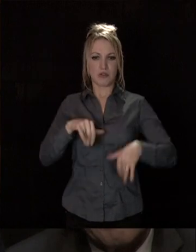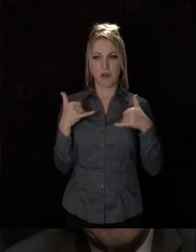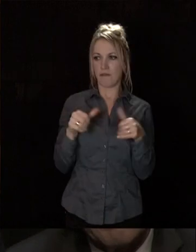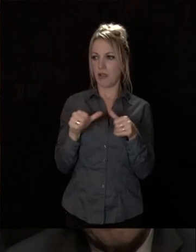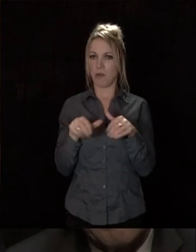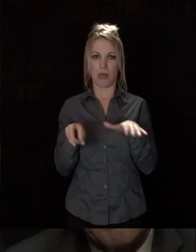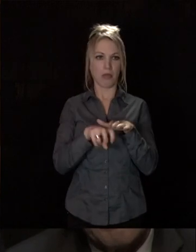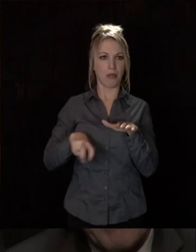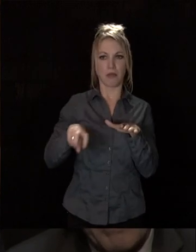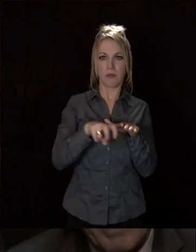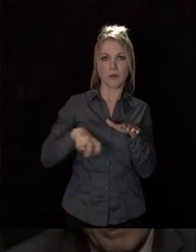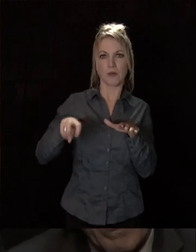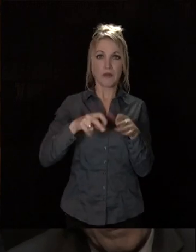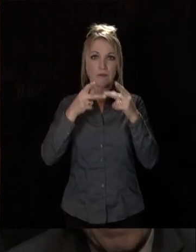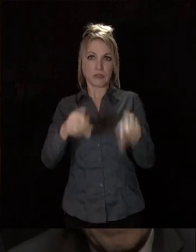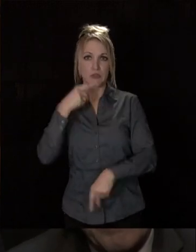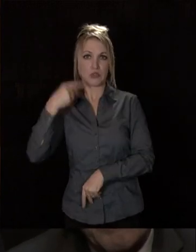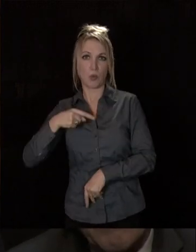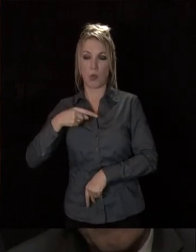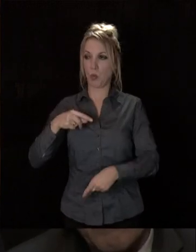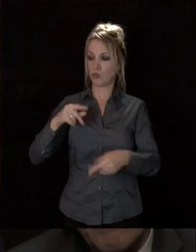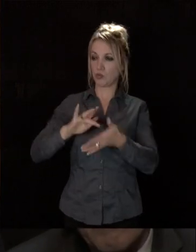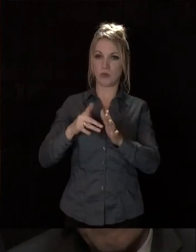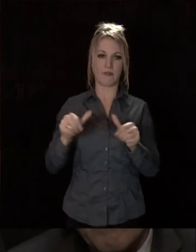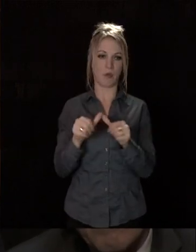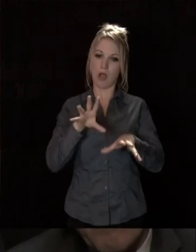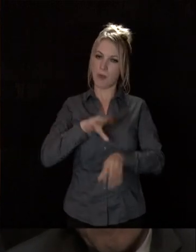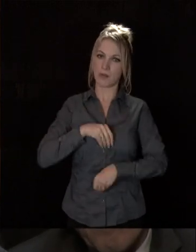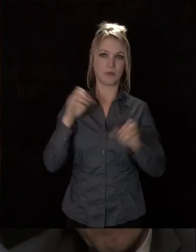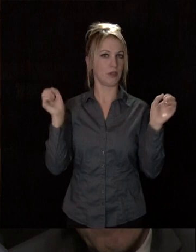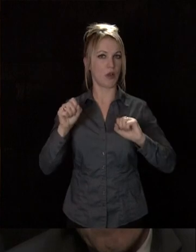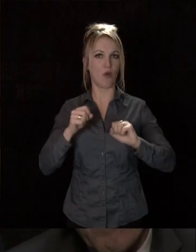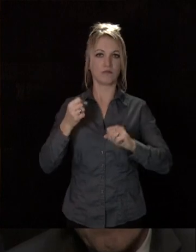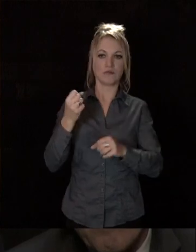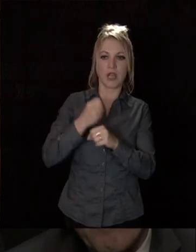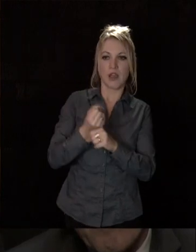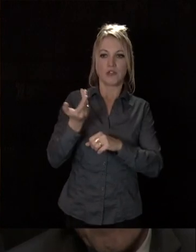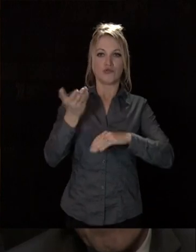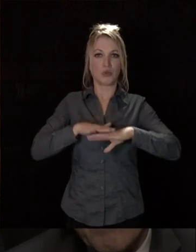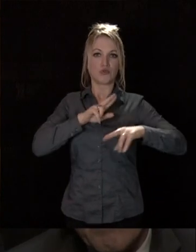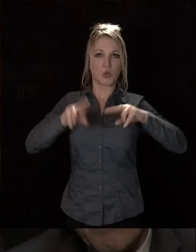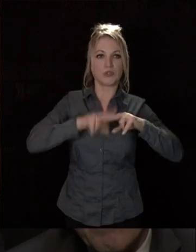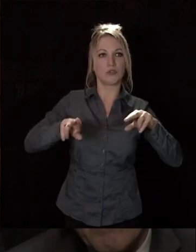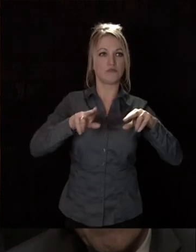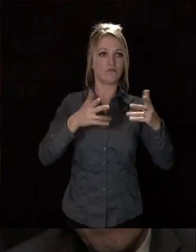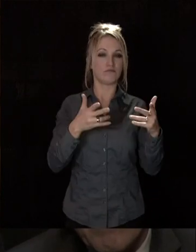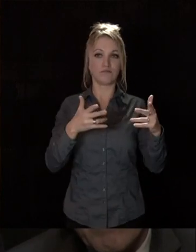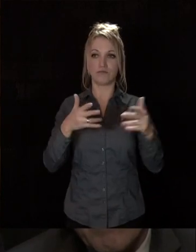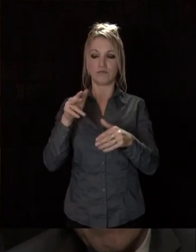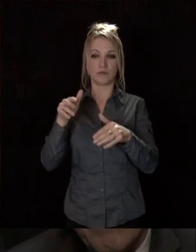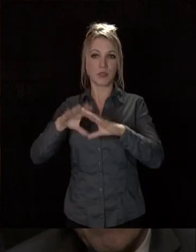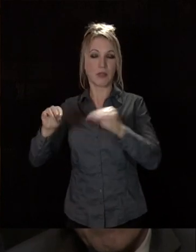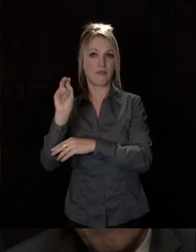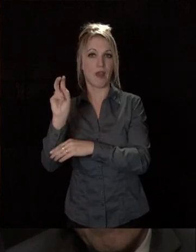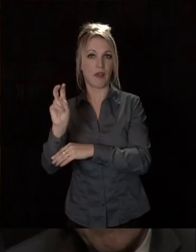des jeunes en errance, dans nos villes, partout, ont accepté de travailler sur des chantiers d'entretien, d'espace vert. Nous avons